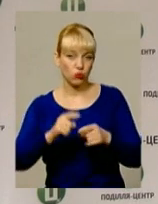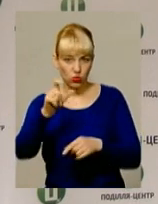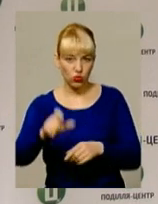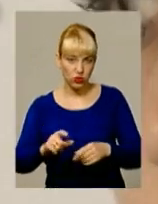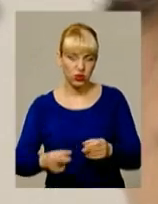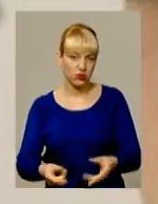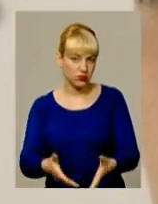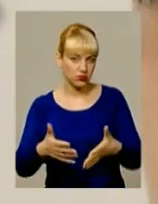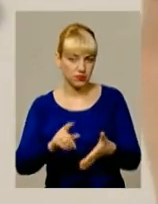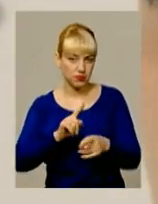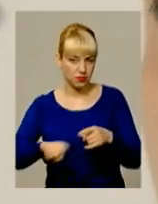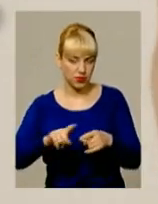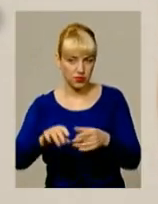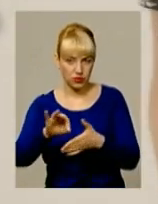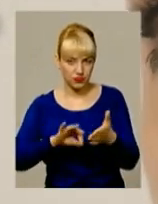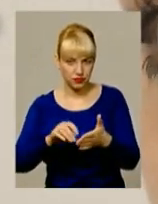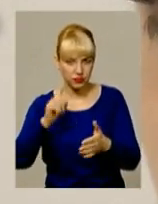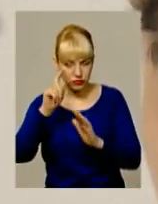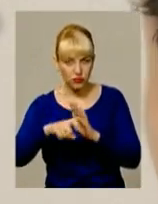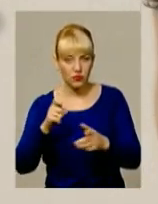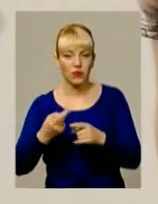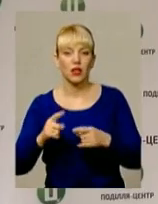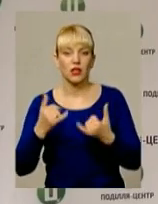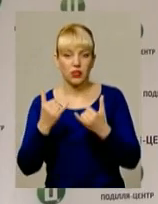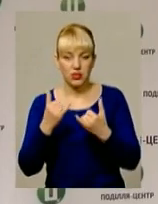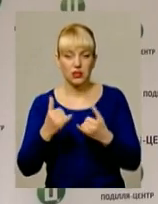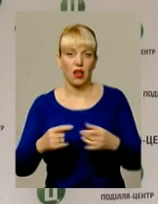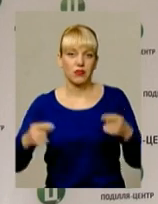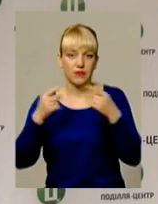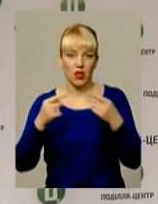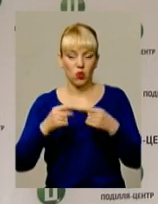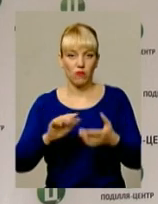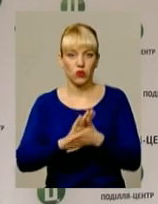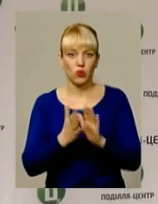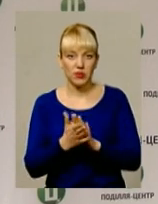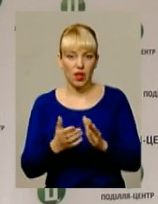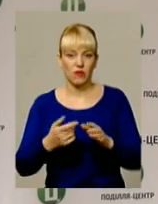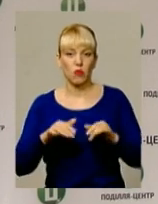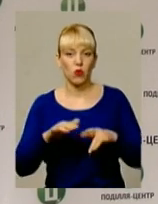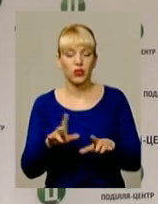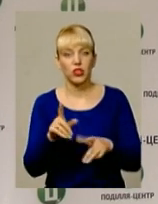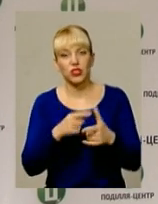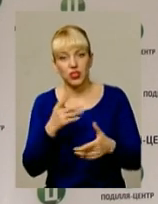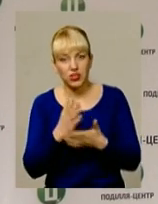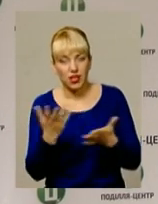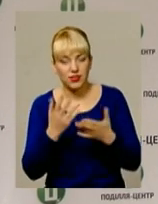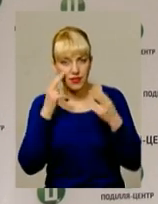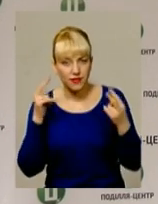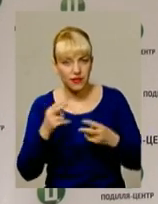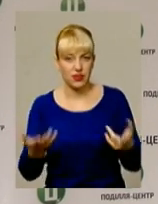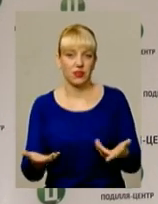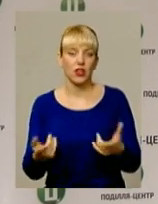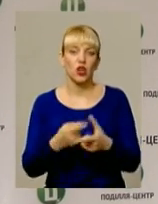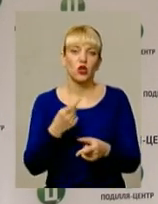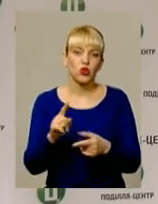потерпілого було встановлено одразу. Зараз правоохоронці встановлюють обставини подій, чи були там якісь свідки, що могли бачити, чому чоловік там